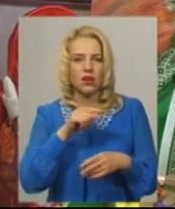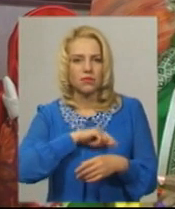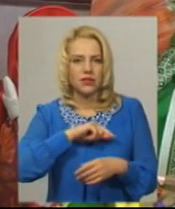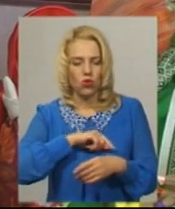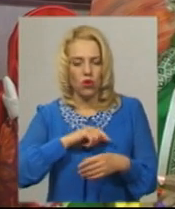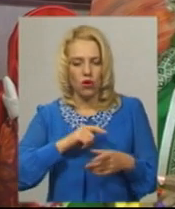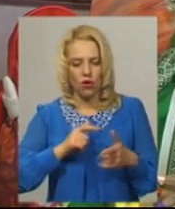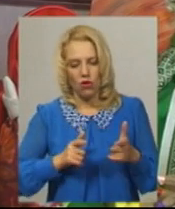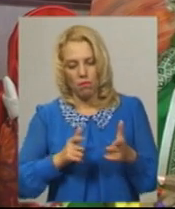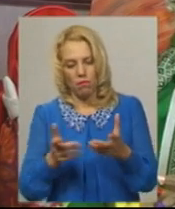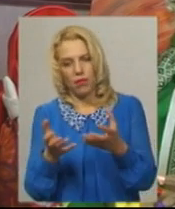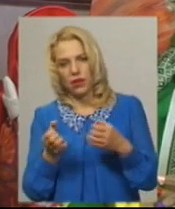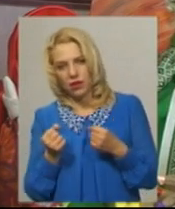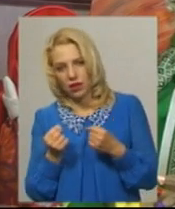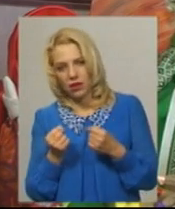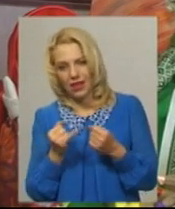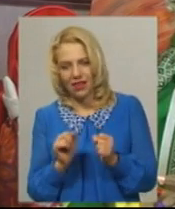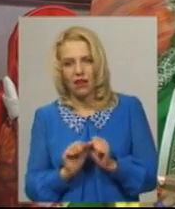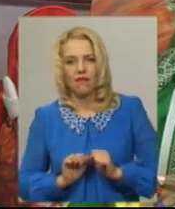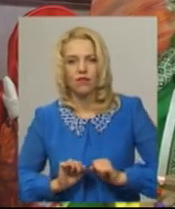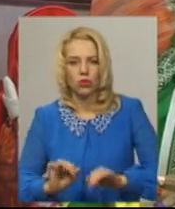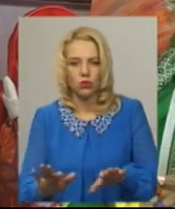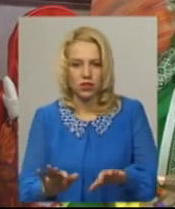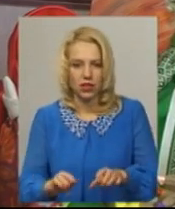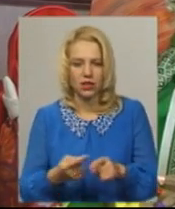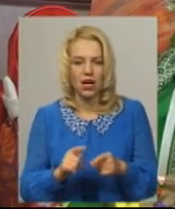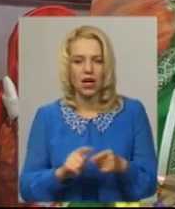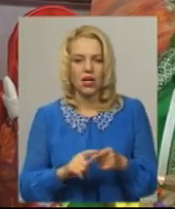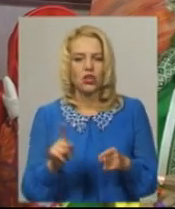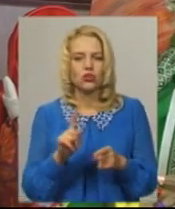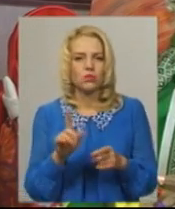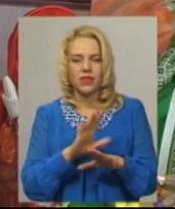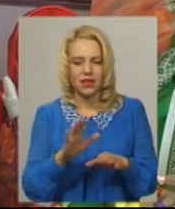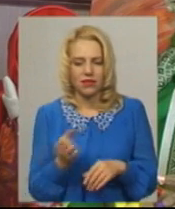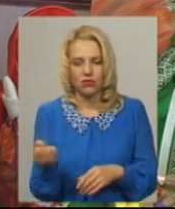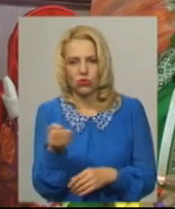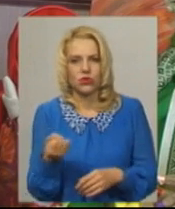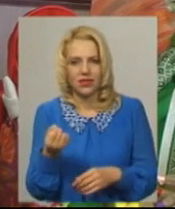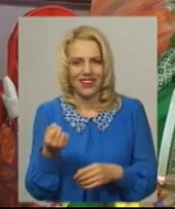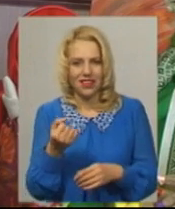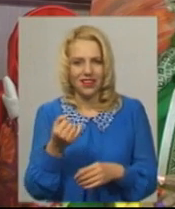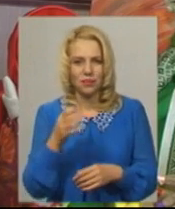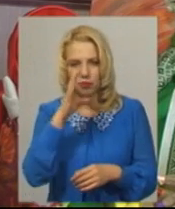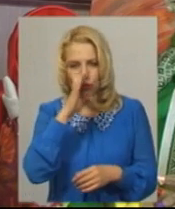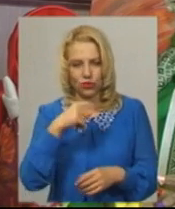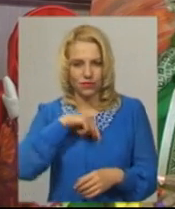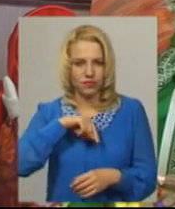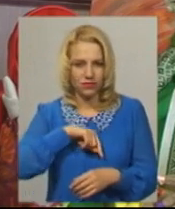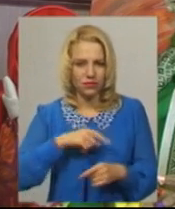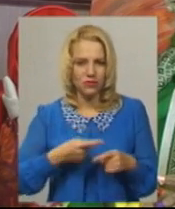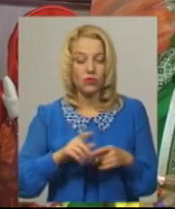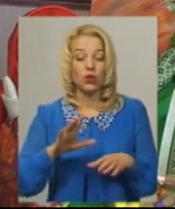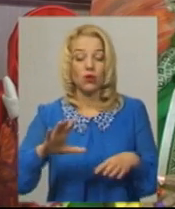відпустити, а не займатися тим накопиченням всього зайвого і непотрібного. Воно було, воно виконало свою місію,